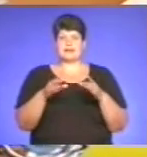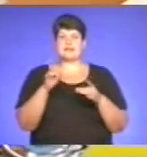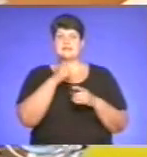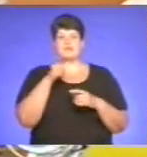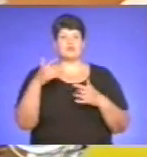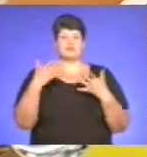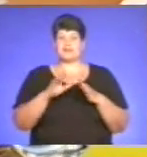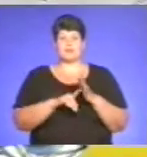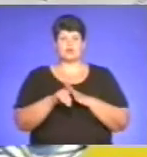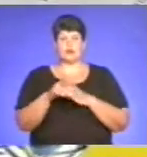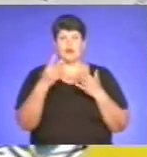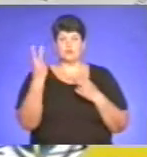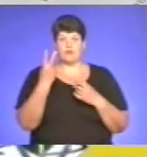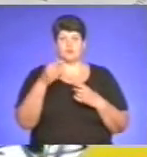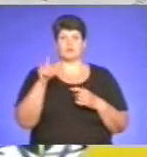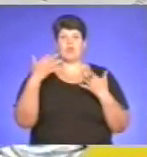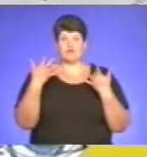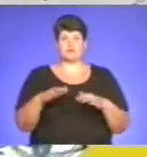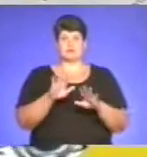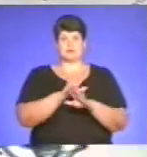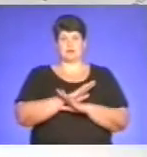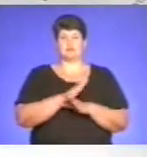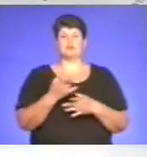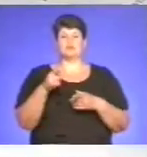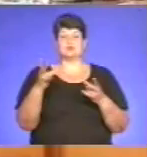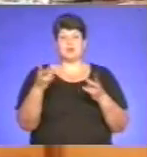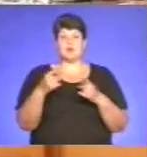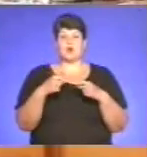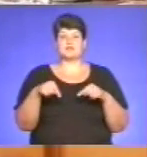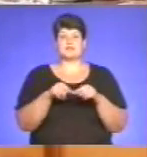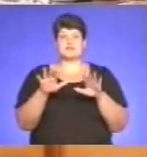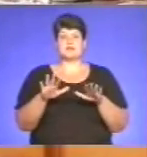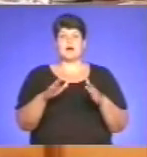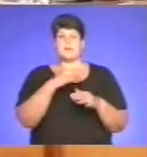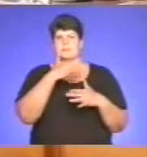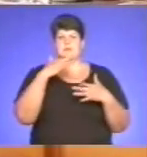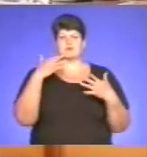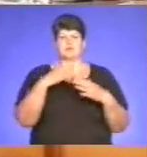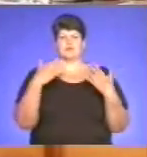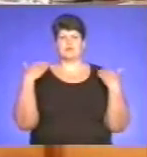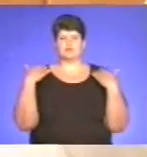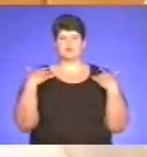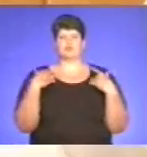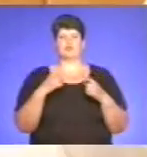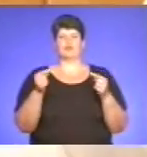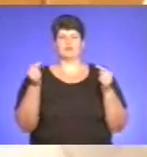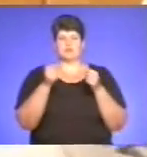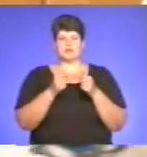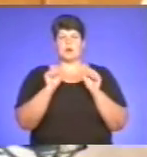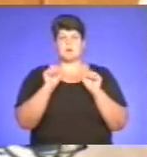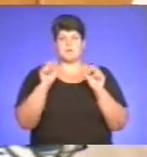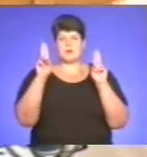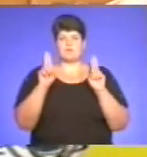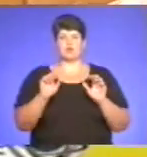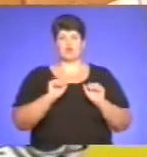людей вже загинуло. Тому потрібно облаштувати місця масового відпочинку у відповідності до правил охорони життя. Ще в березні